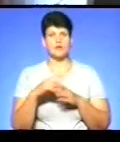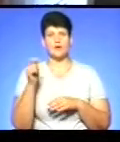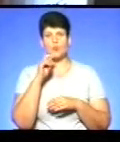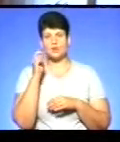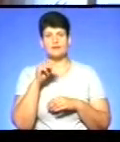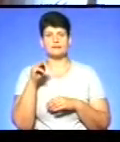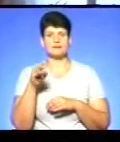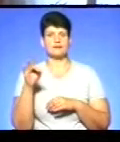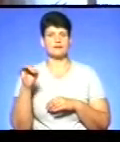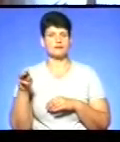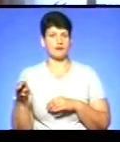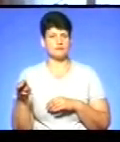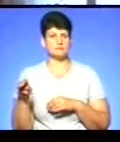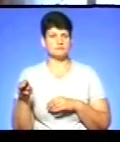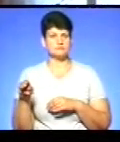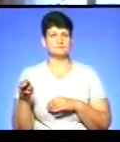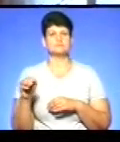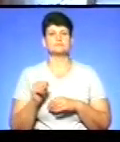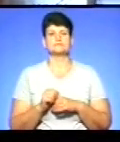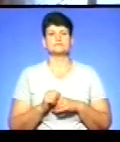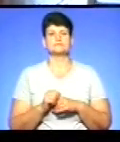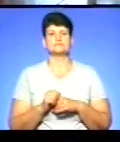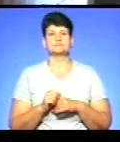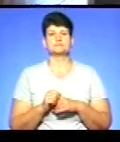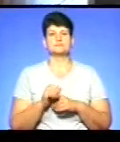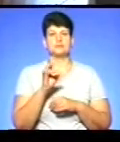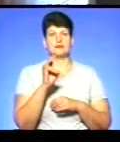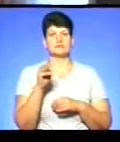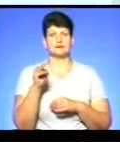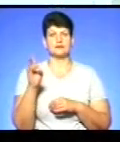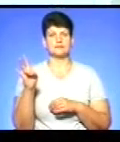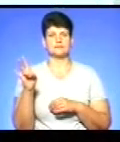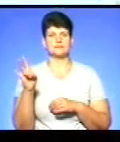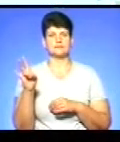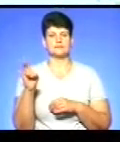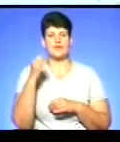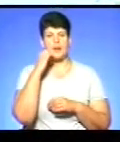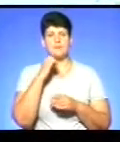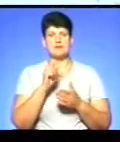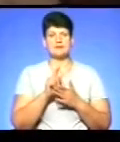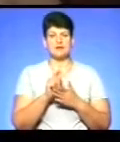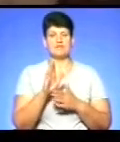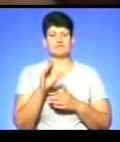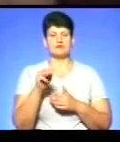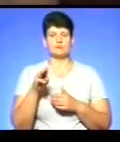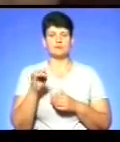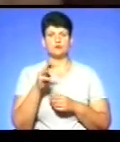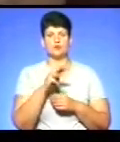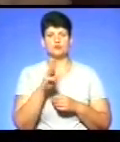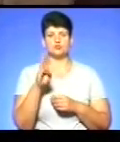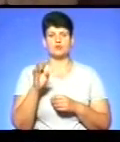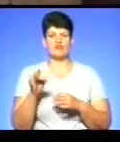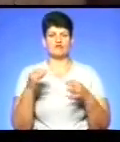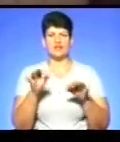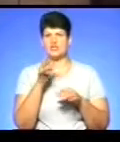ТРТ і МТН. Пенсіонер із Ватутіного Микола Шкуренко у вільний час